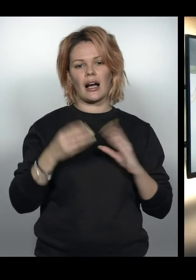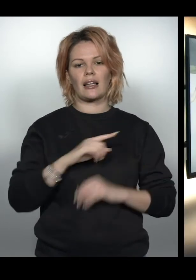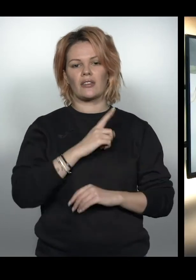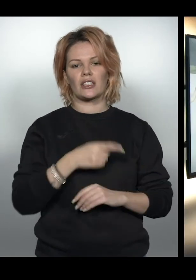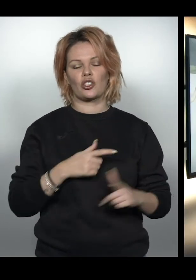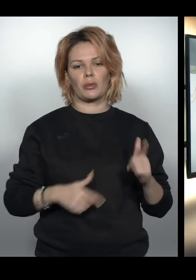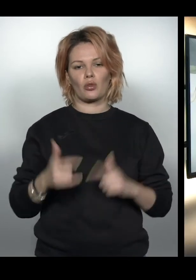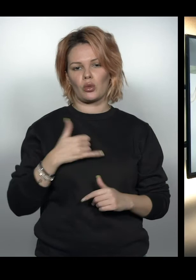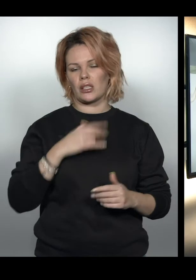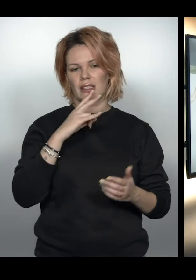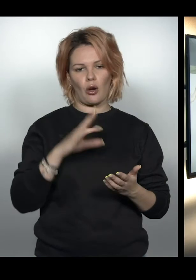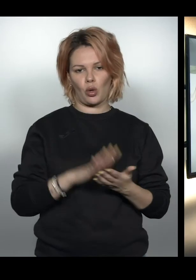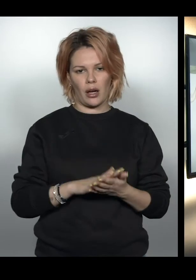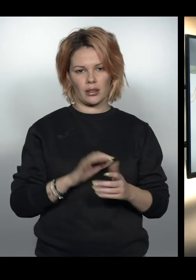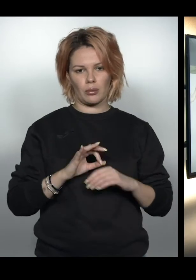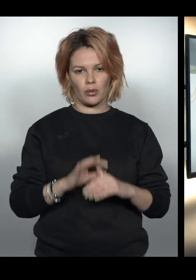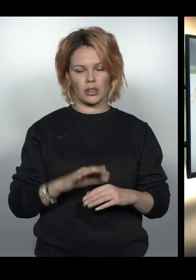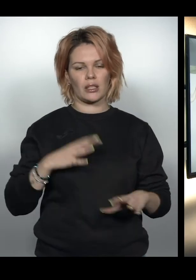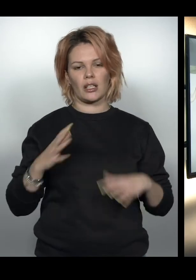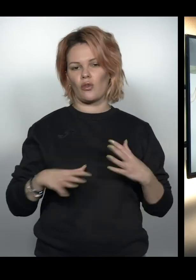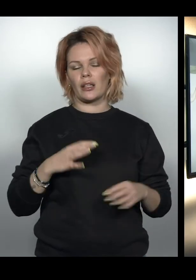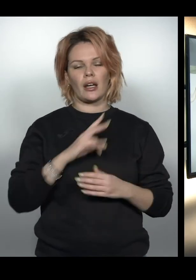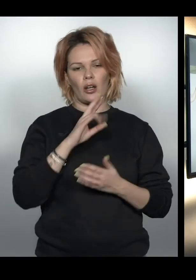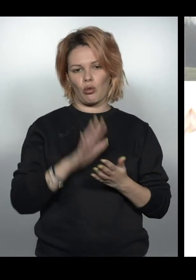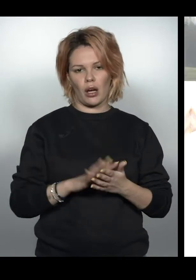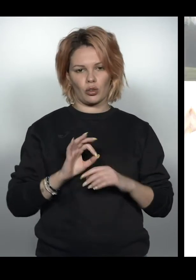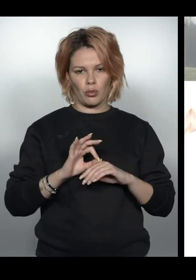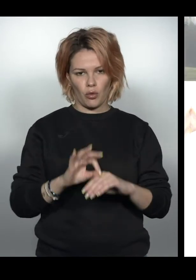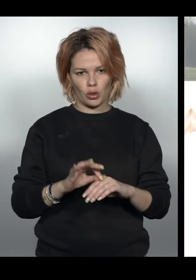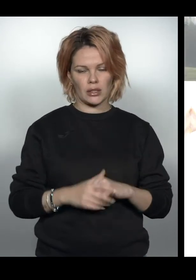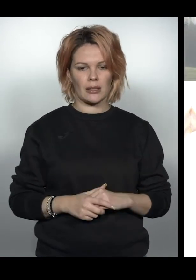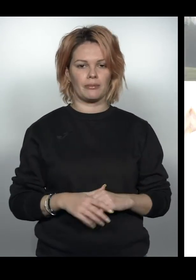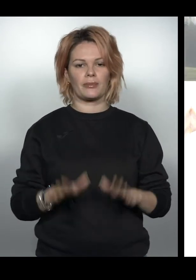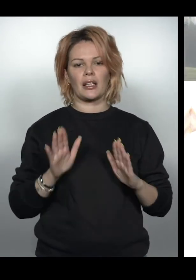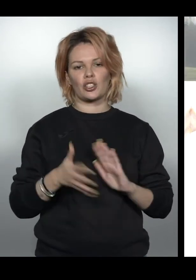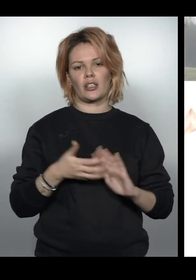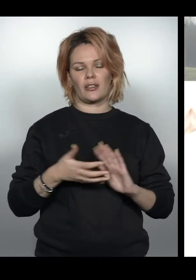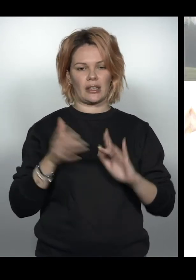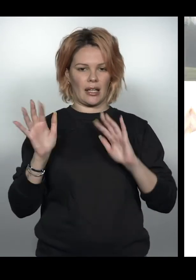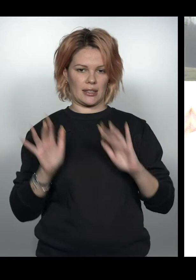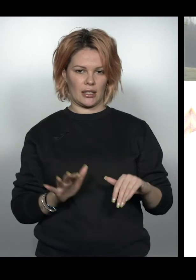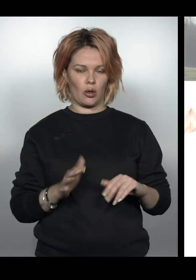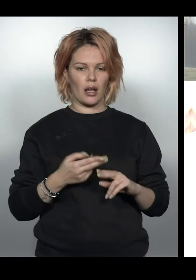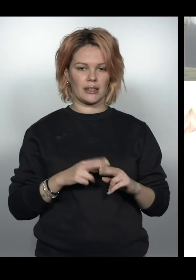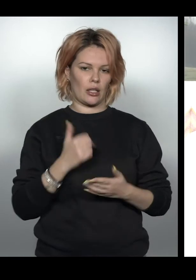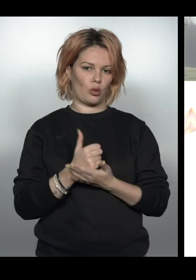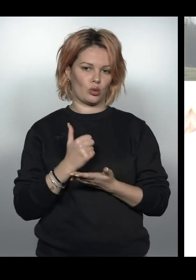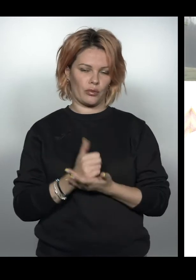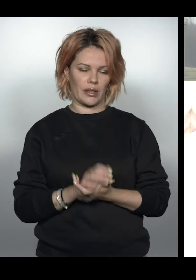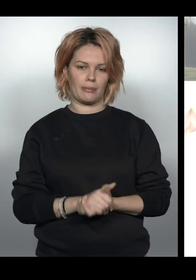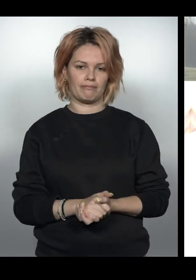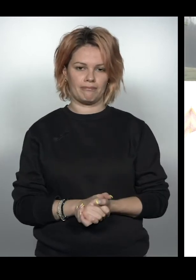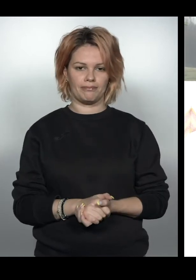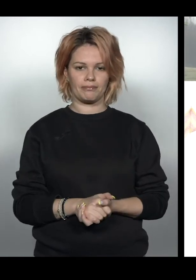Згальнофізична підготовка, як я казав, нас регулярно проводиться, тренування регулярно проводиться. Лише не вистачає снігу, а це